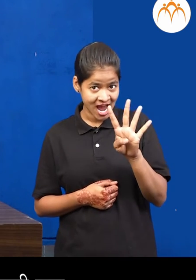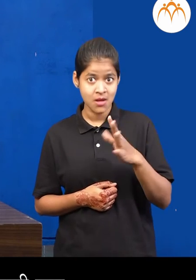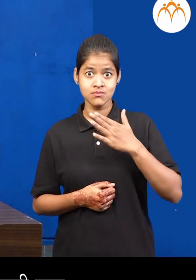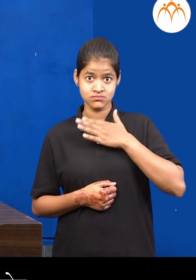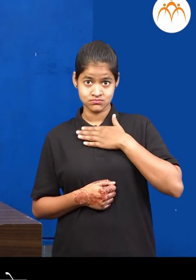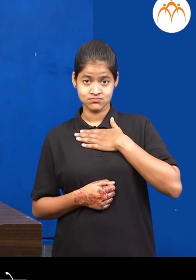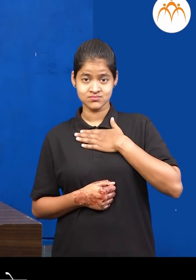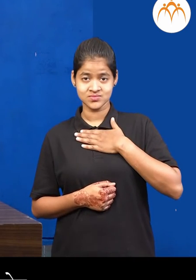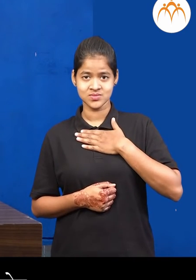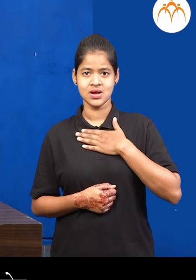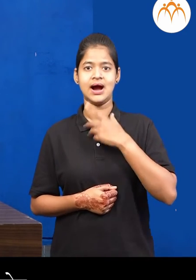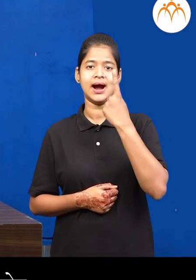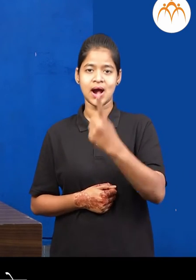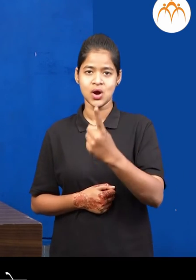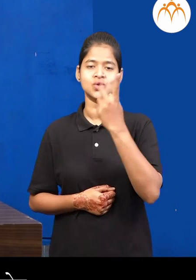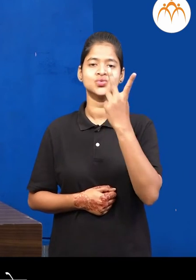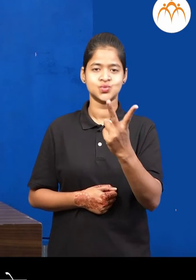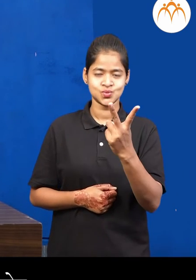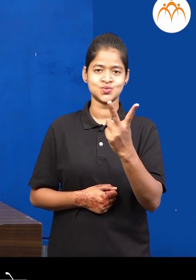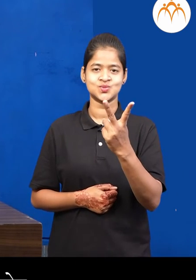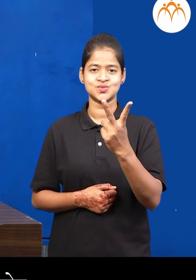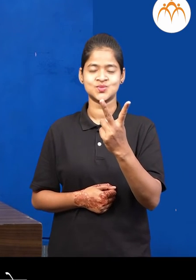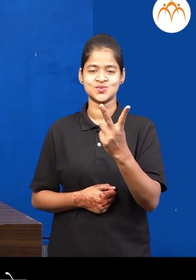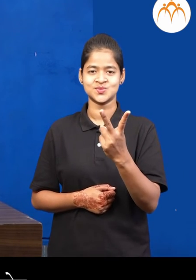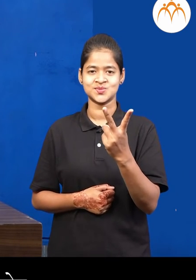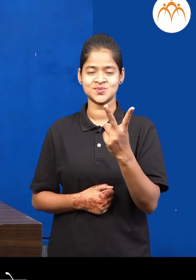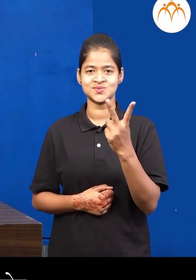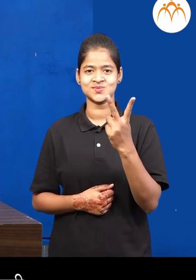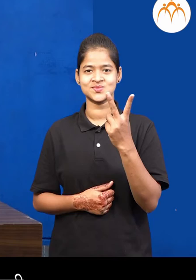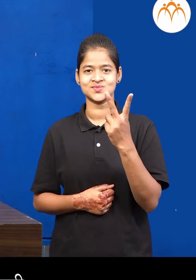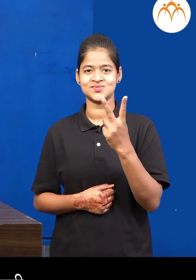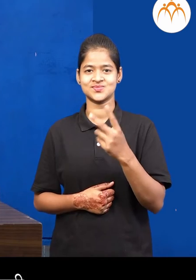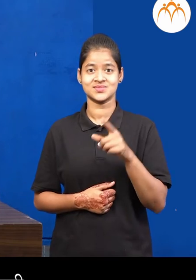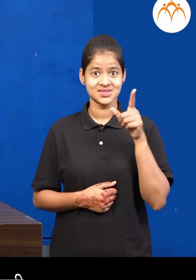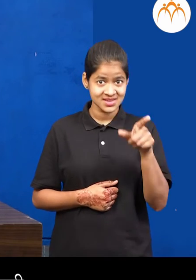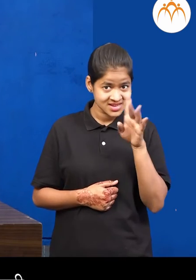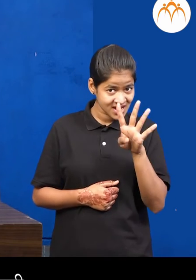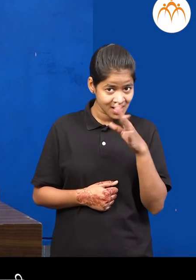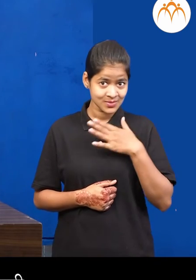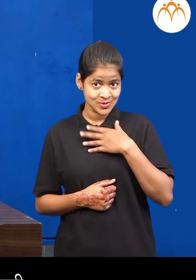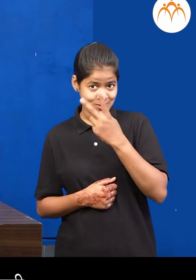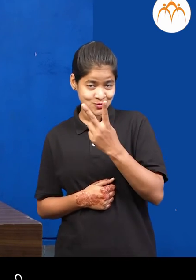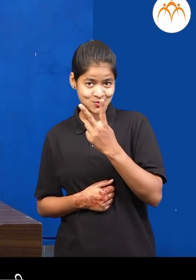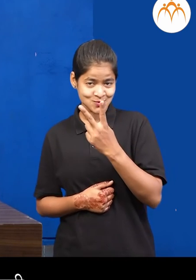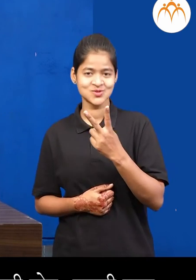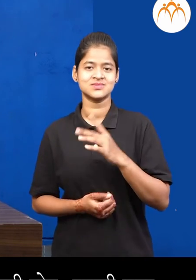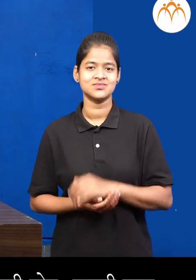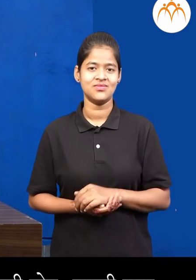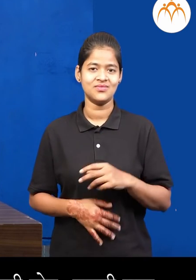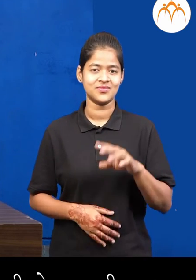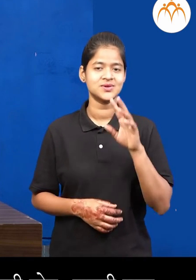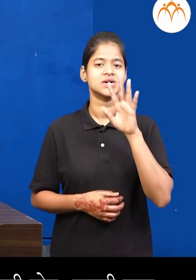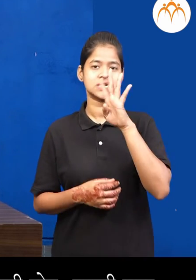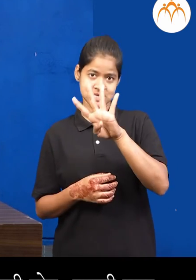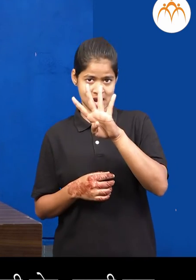आणी माज़ा कड़ची एक, दोन, आणी माज़ा कड़ची दोन नाणी माज़े